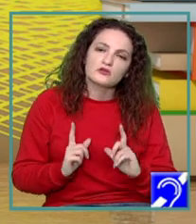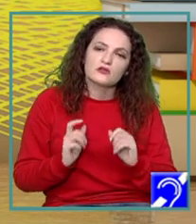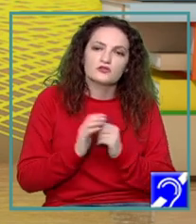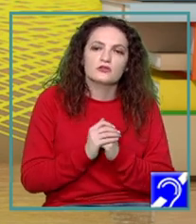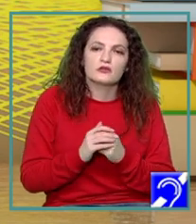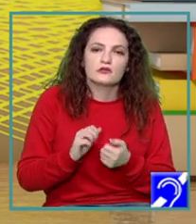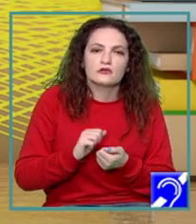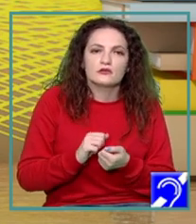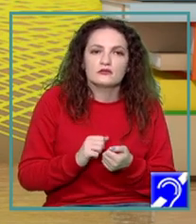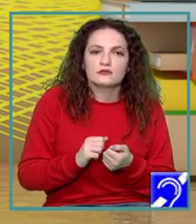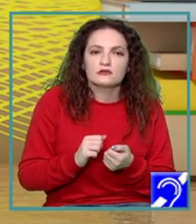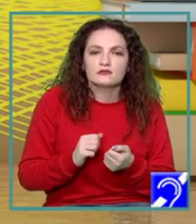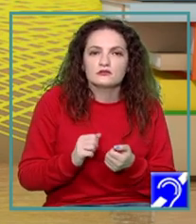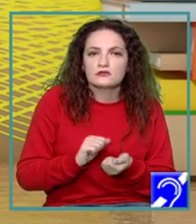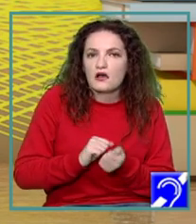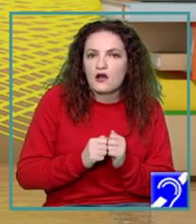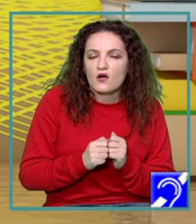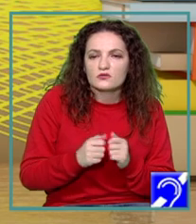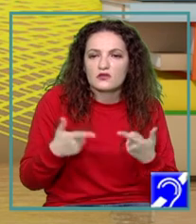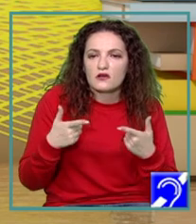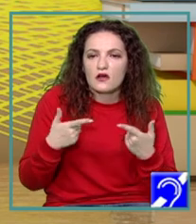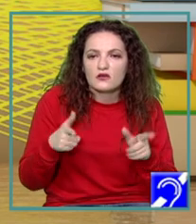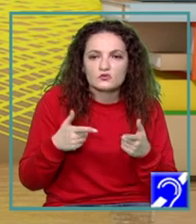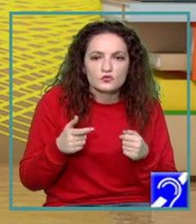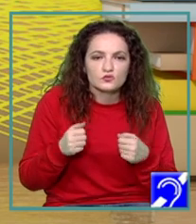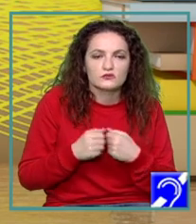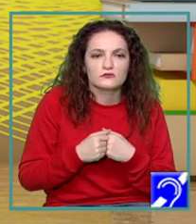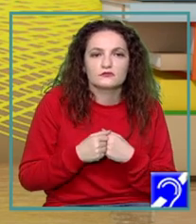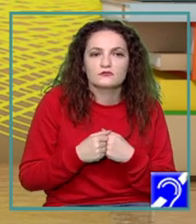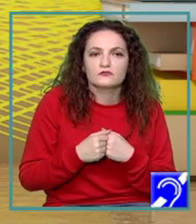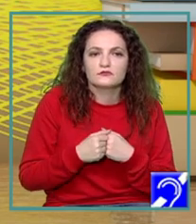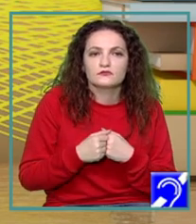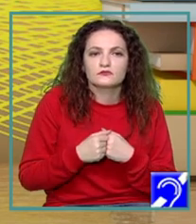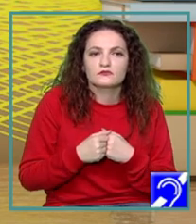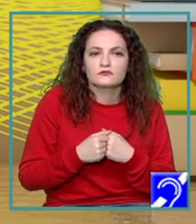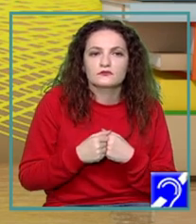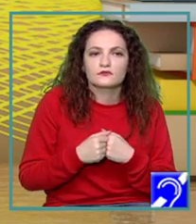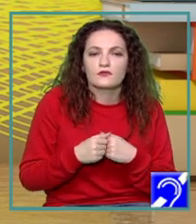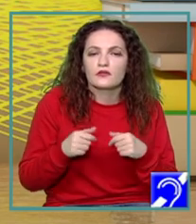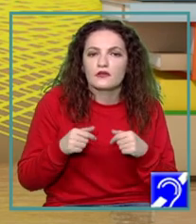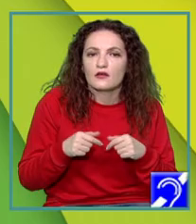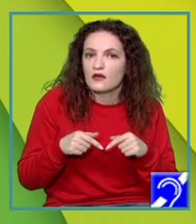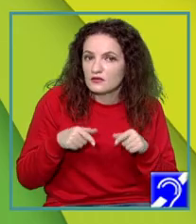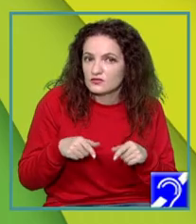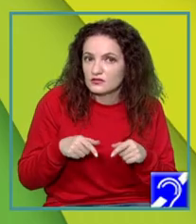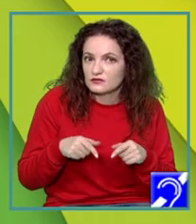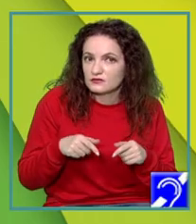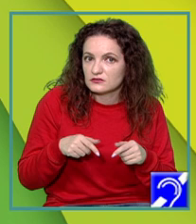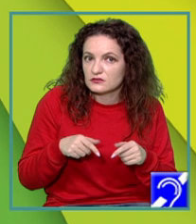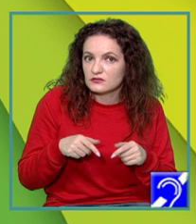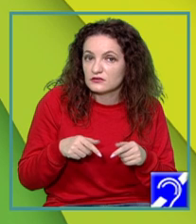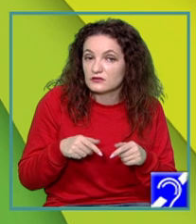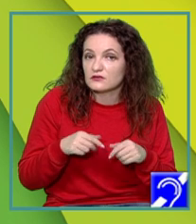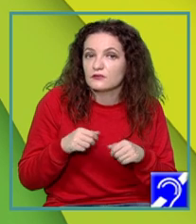Să vă liniștiți sau să ascultați muzică încă și timp de 5 minute. Ei bine, această metodă puteți să o